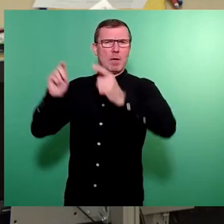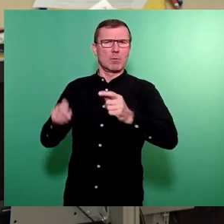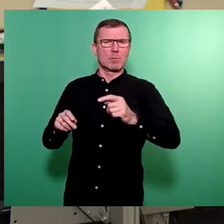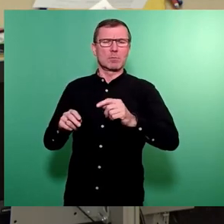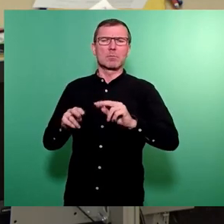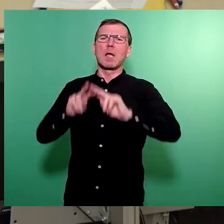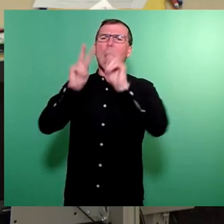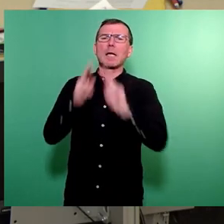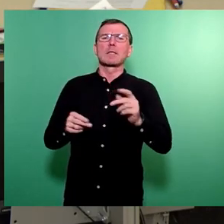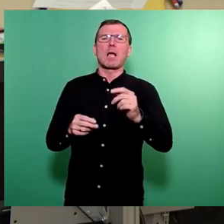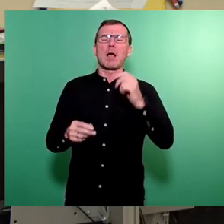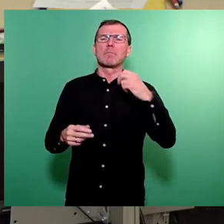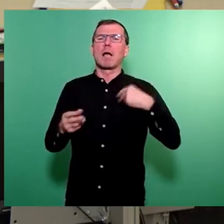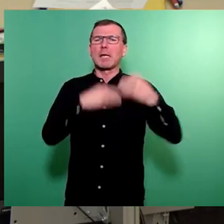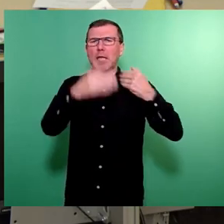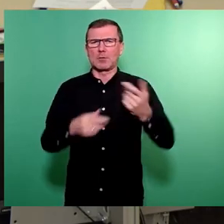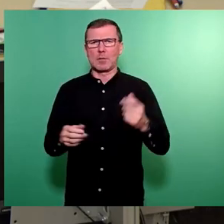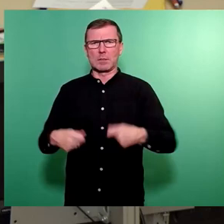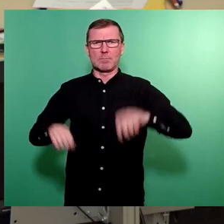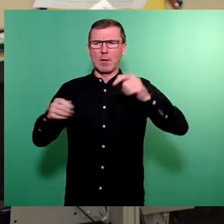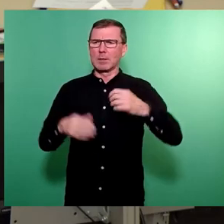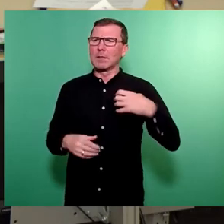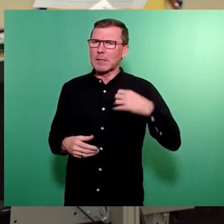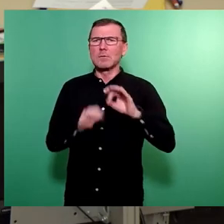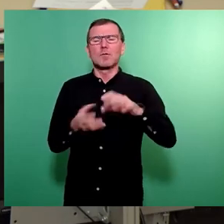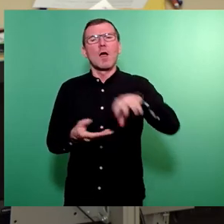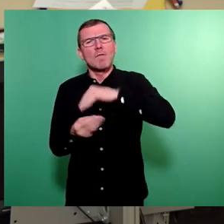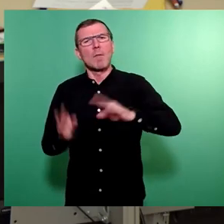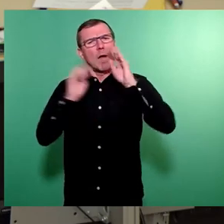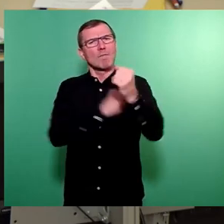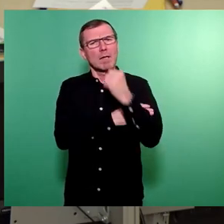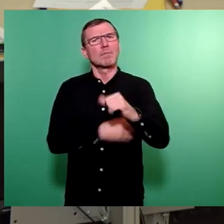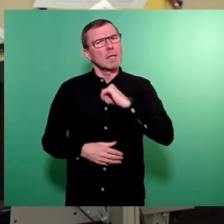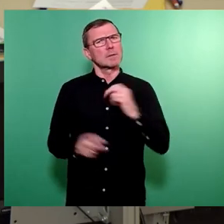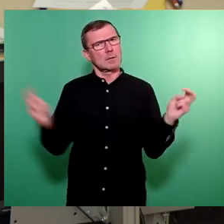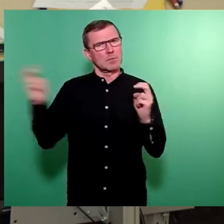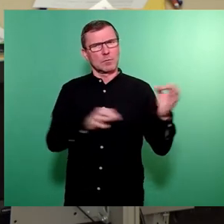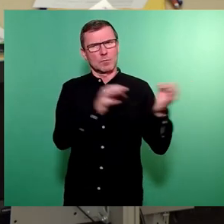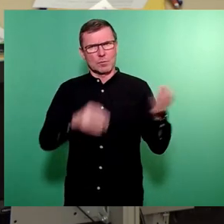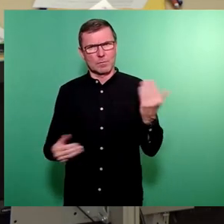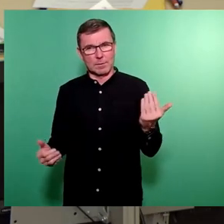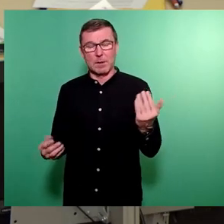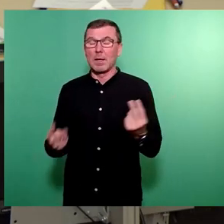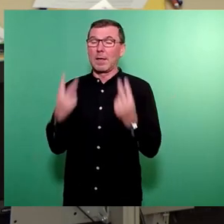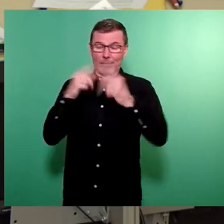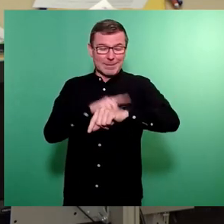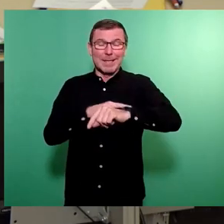damit Dresden einfach attraktiver für junge Familien und damit auch echte Fachkräfte wird. Noch wichtig ist mir noch, wir reden es heute schon